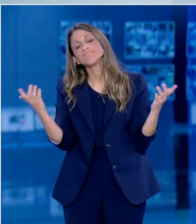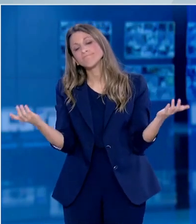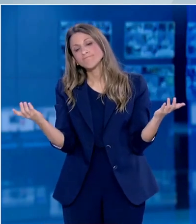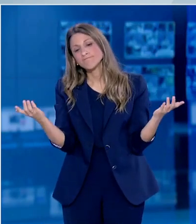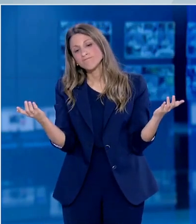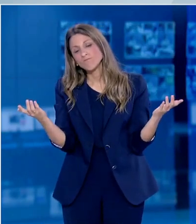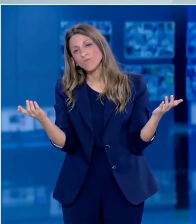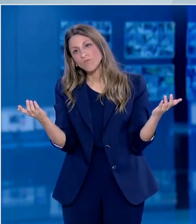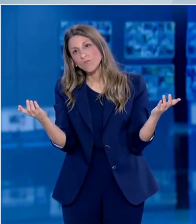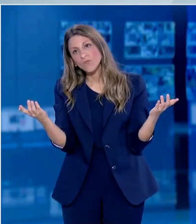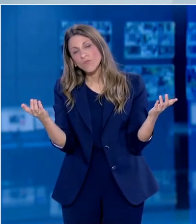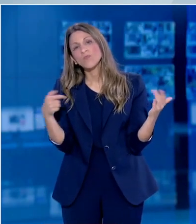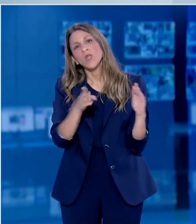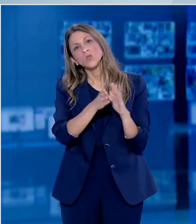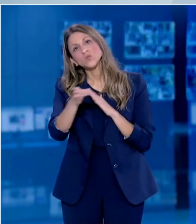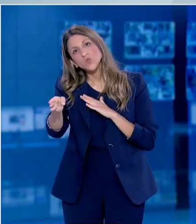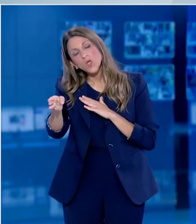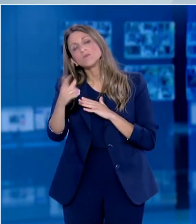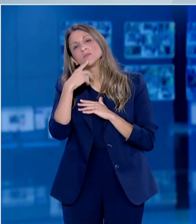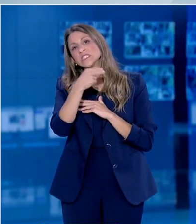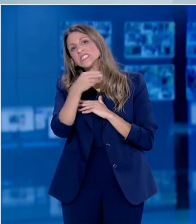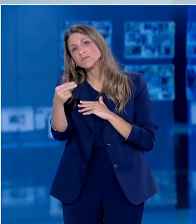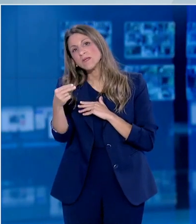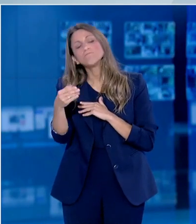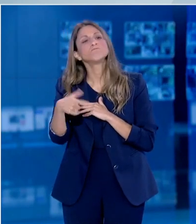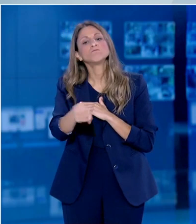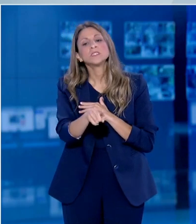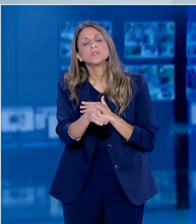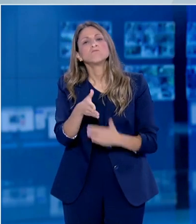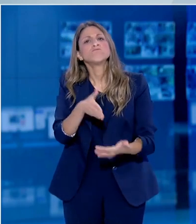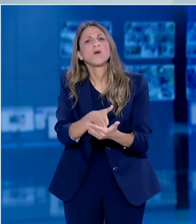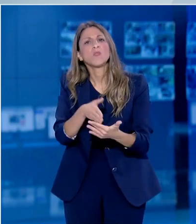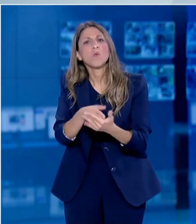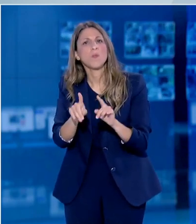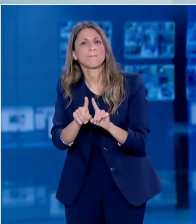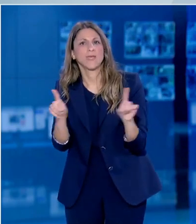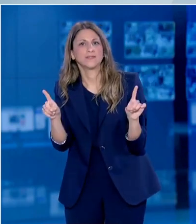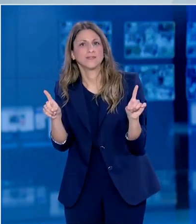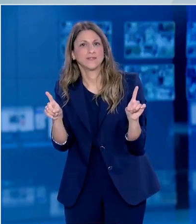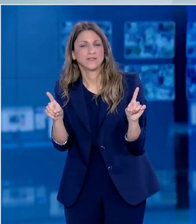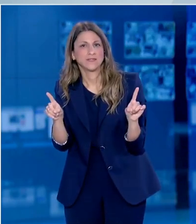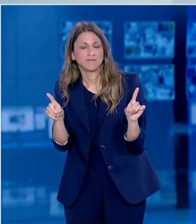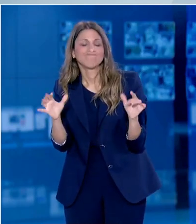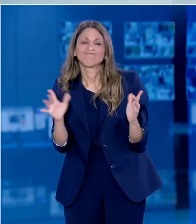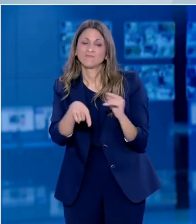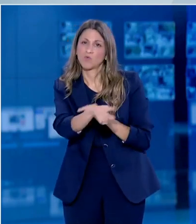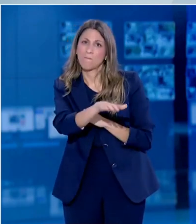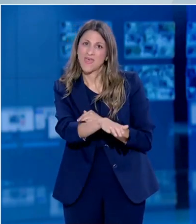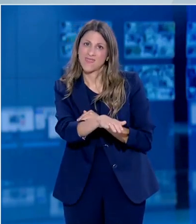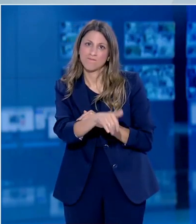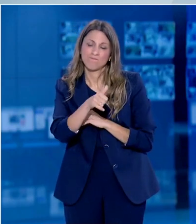ένα παιδί που έχει λιγότερες ευκαιρίες πρόσβαση στη μάθηση για ένα παιδί που ζει ενδεχομένως σε ένα δύσκολο οικογενειακό περιβάλλον.